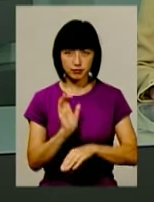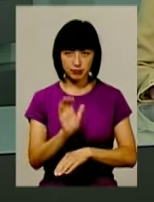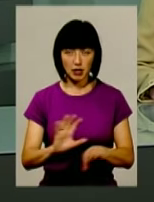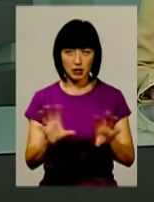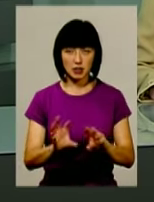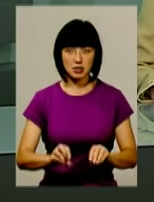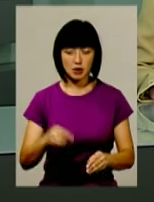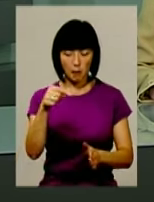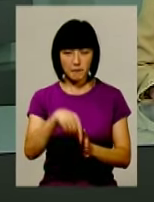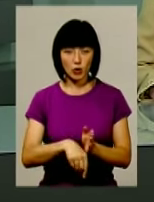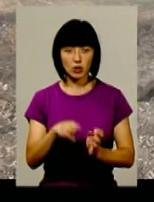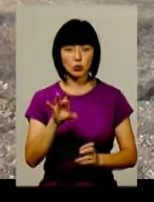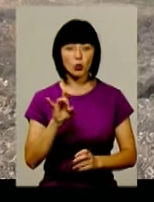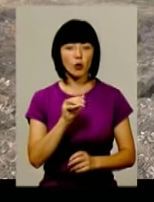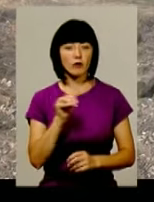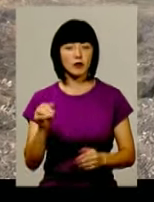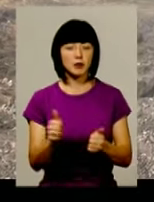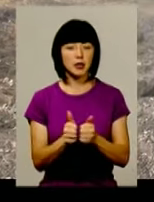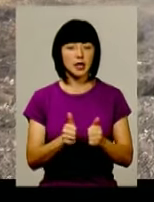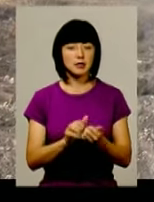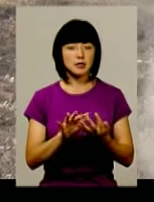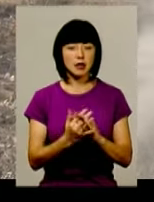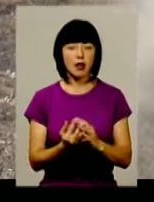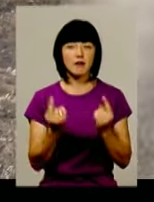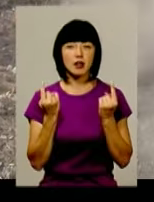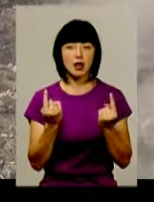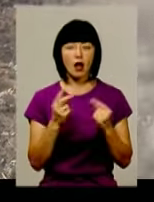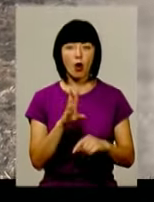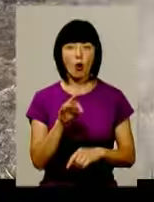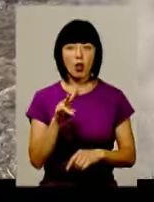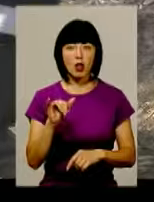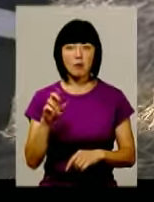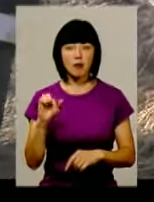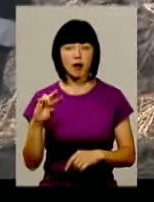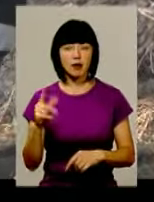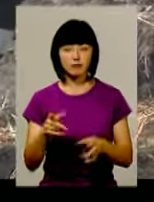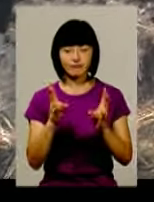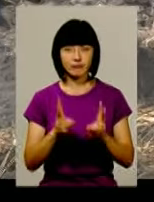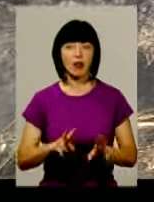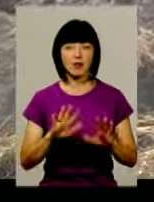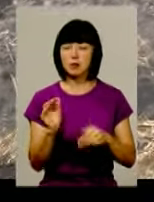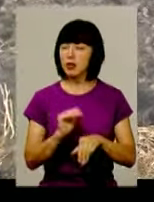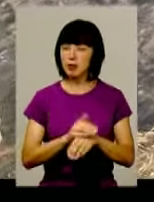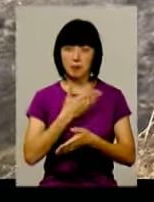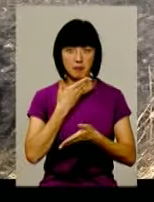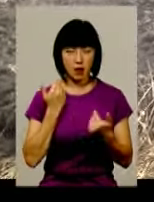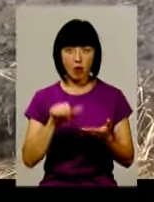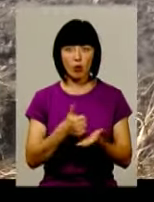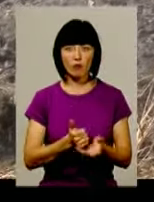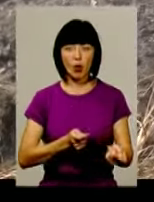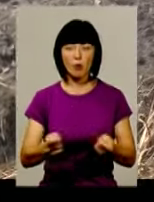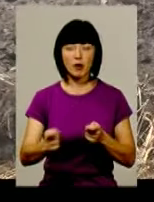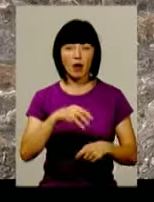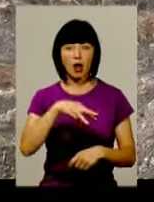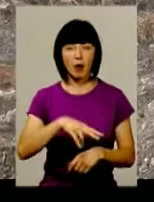покладів торфу поблизу села Великоколебань Хмельницького району. Несчасних випадків на пожежі не зафіксували. Головне управління